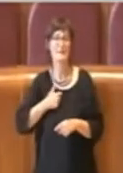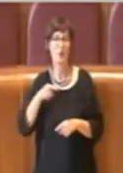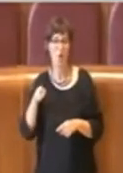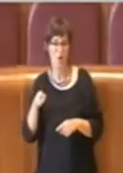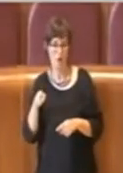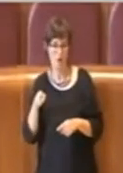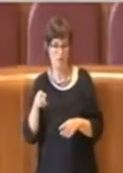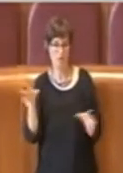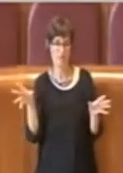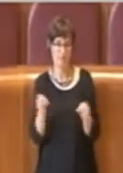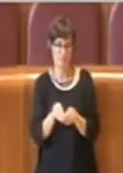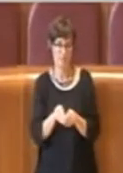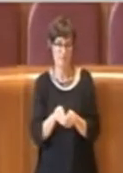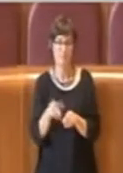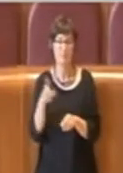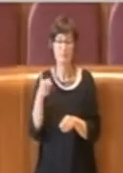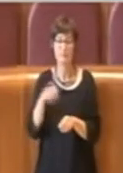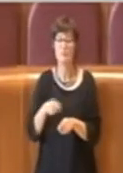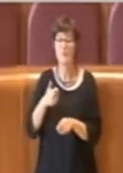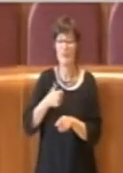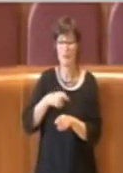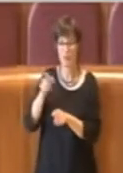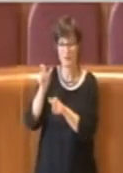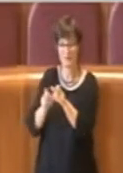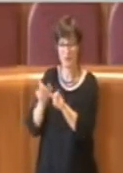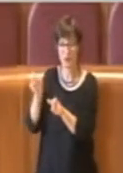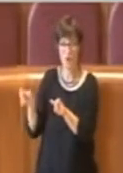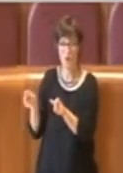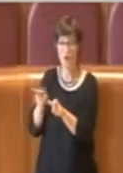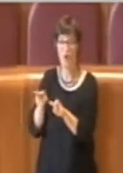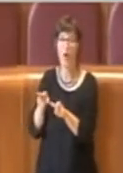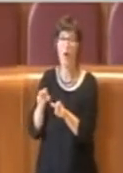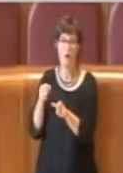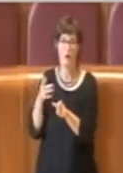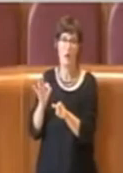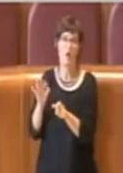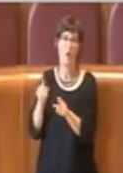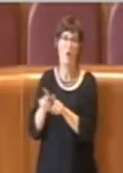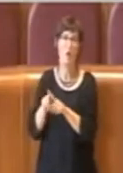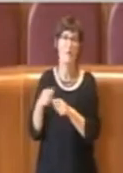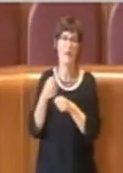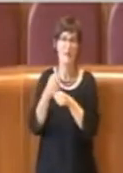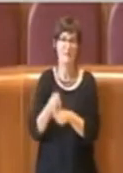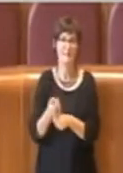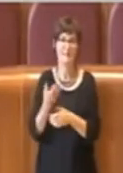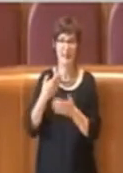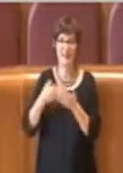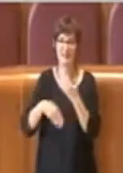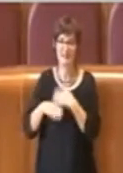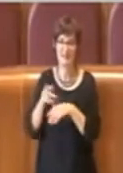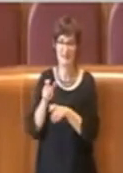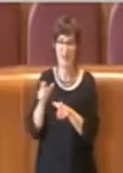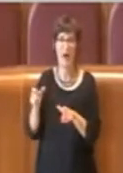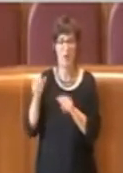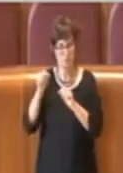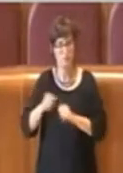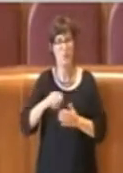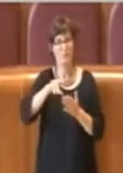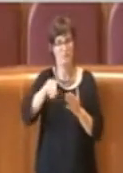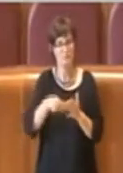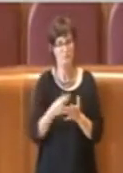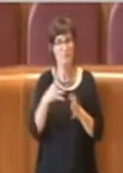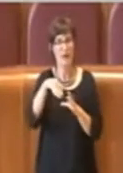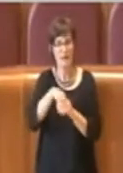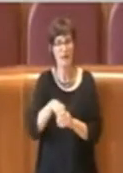singoli con disabilità o loro rappresentanti possono iscriversi alla consulta cittadina. Come vedete il bilanciamento è veramente